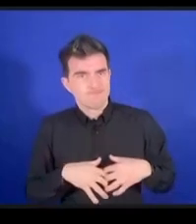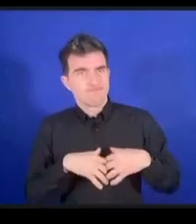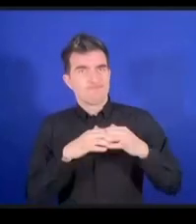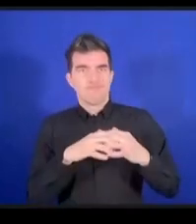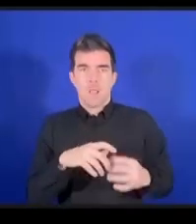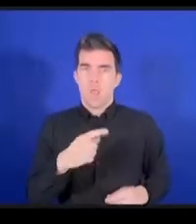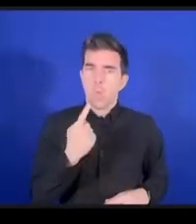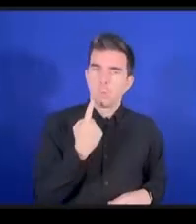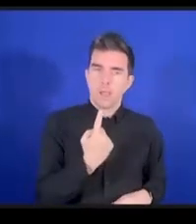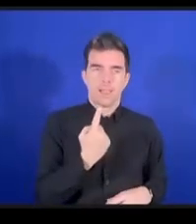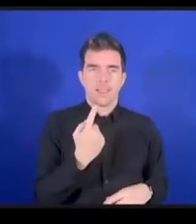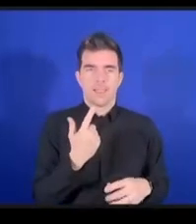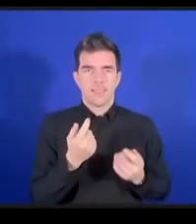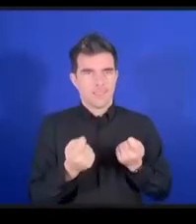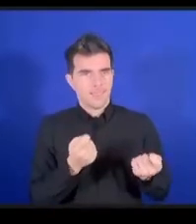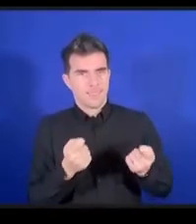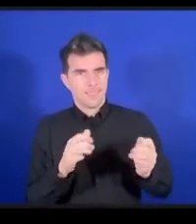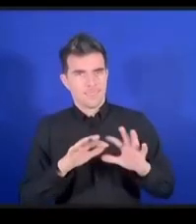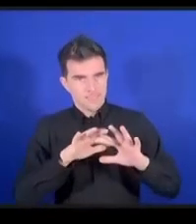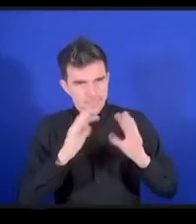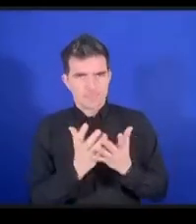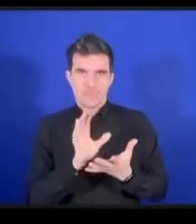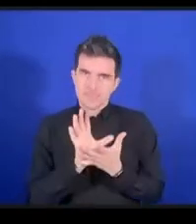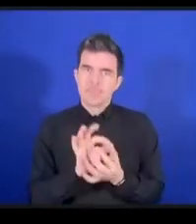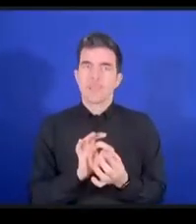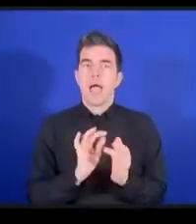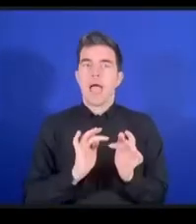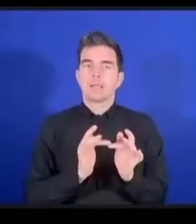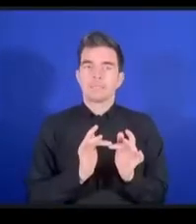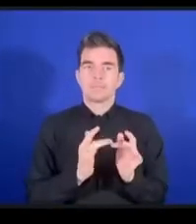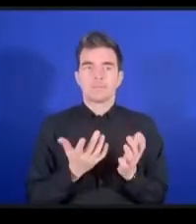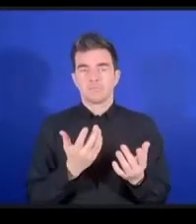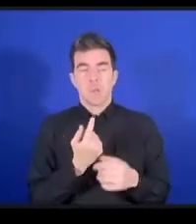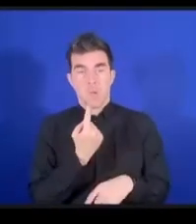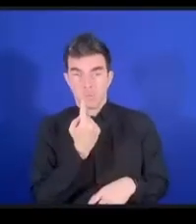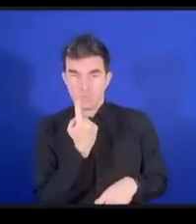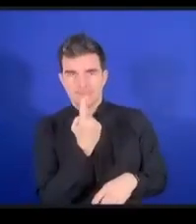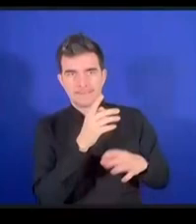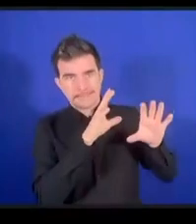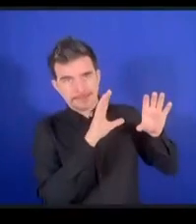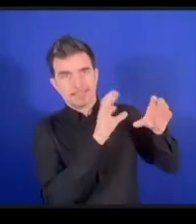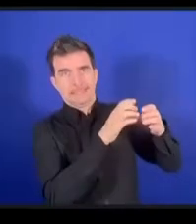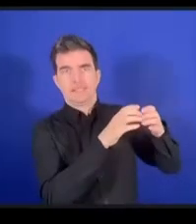バナンスというかガバナンスといったものが作られていなかったわけですけれども